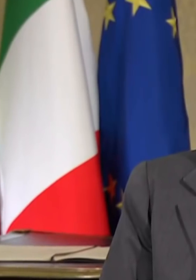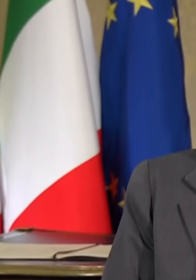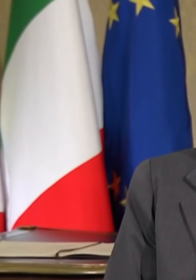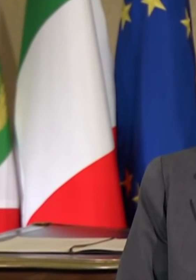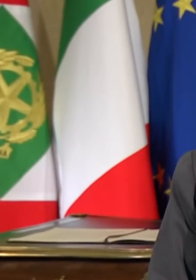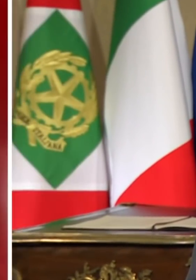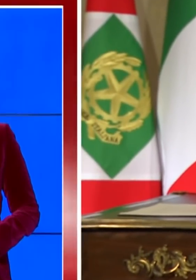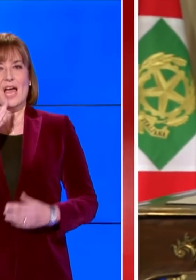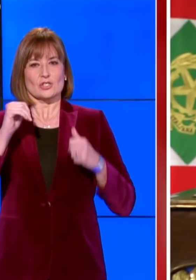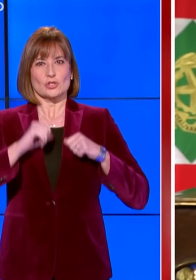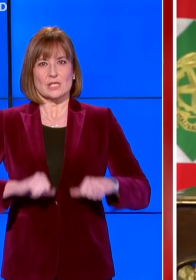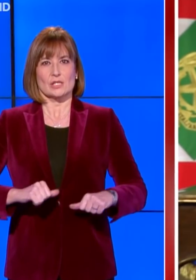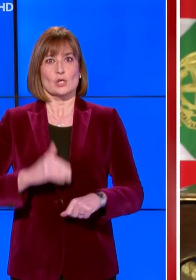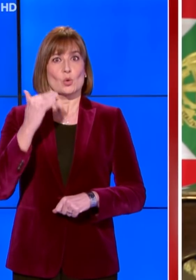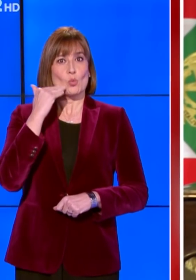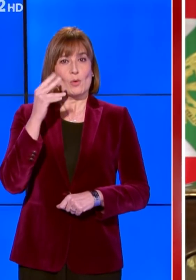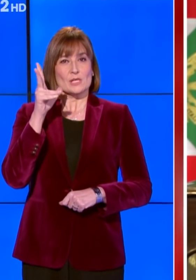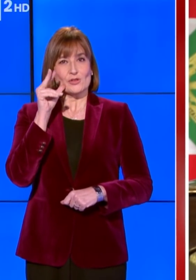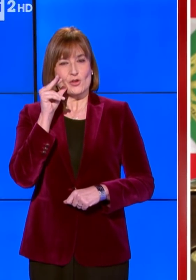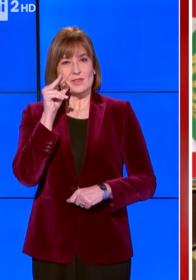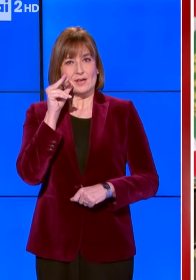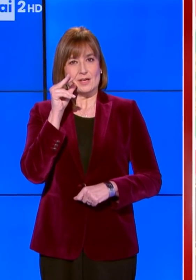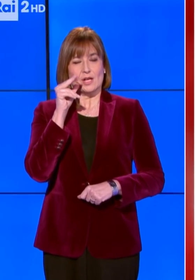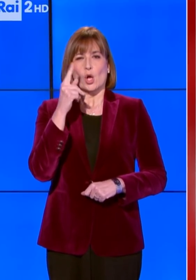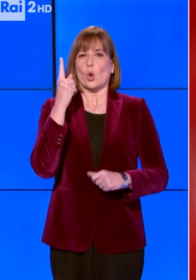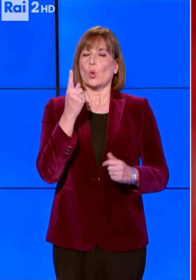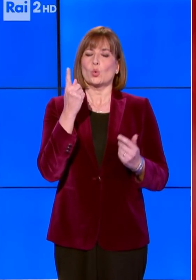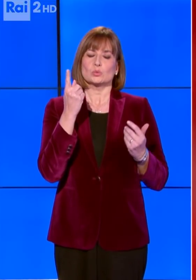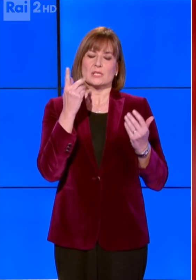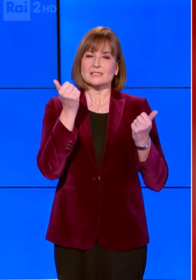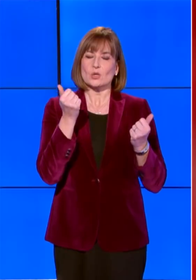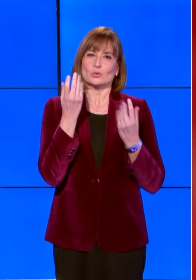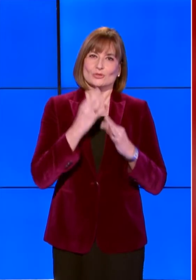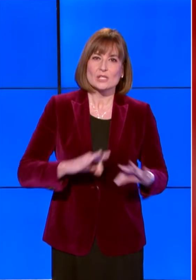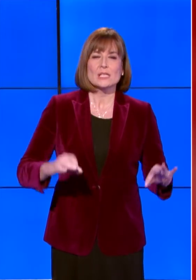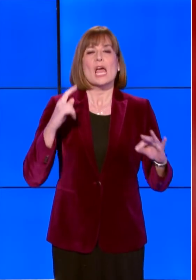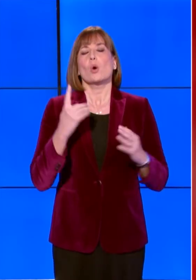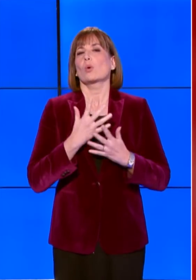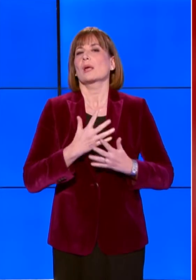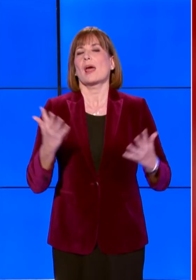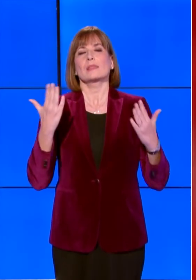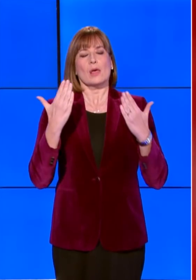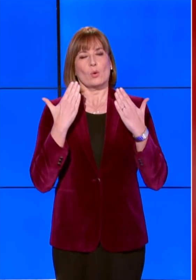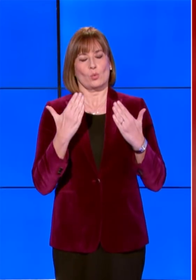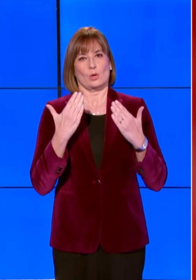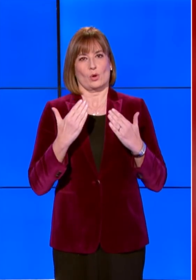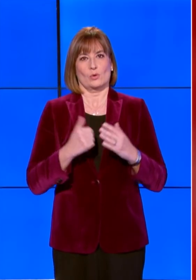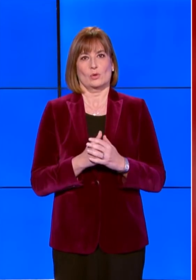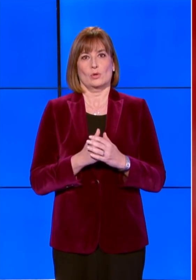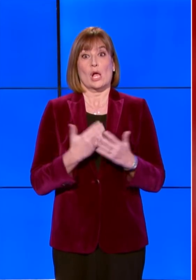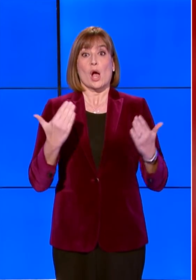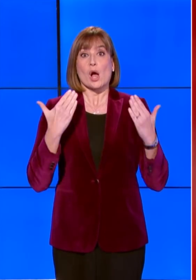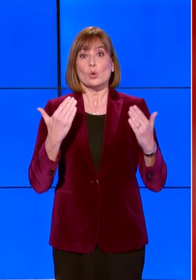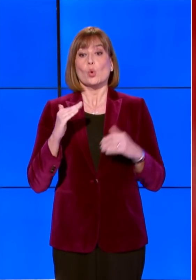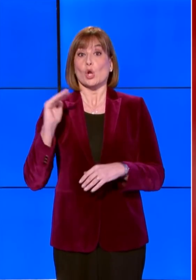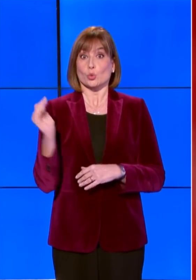Cari concittadine e cari concittadini, un saluto cordiale e un grande augurio a tutti